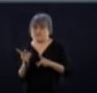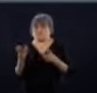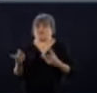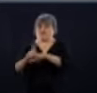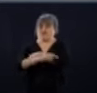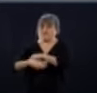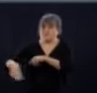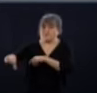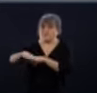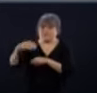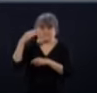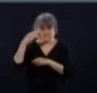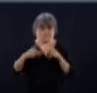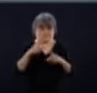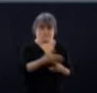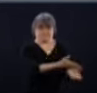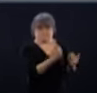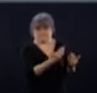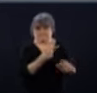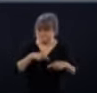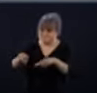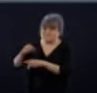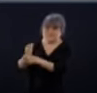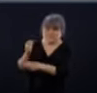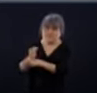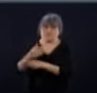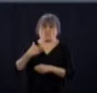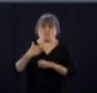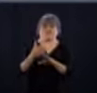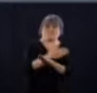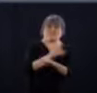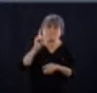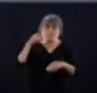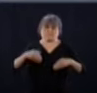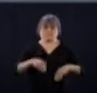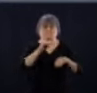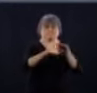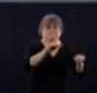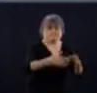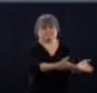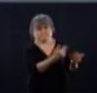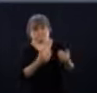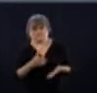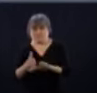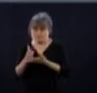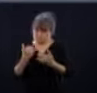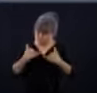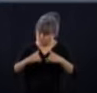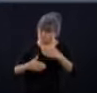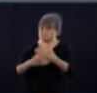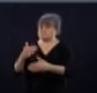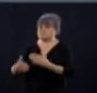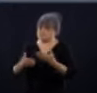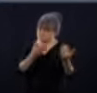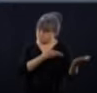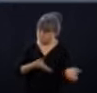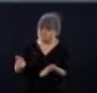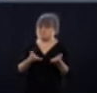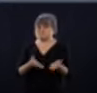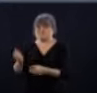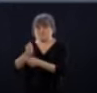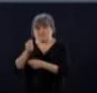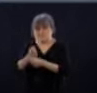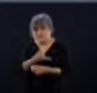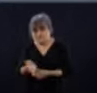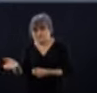nombreux appels qui ont été lancés par le premier ministre, notamment. Et ça se poursuit, ce renfort. Et aujourd'hui, on peut se réjouir de l